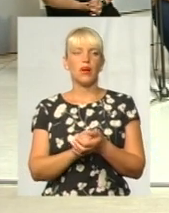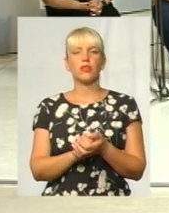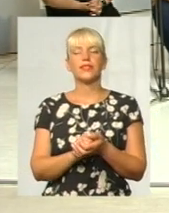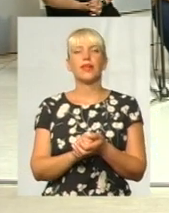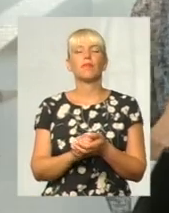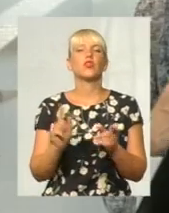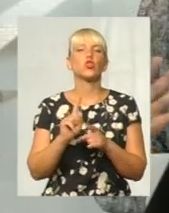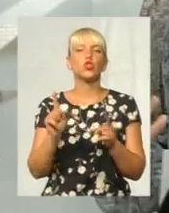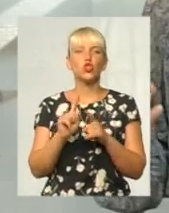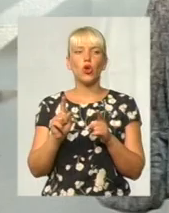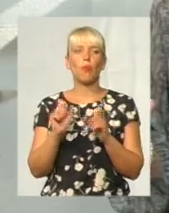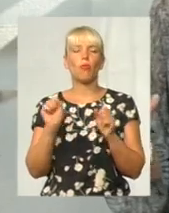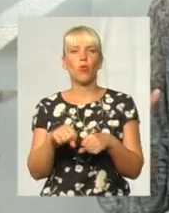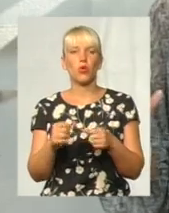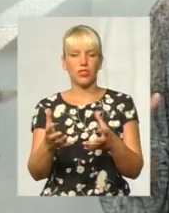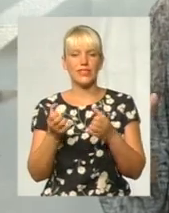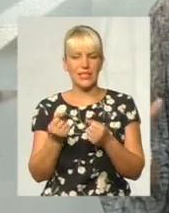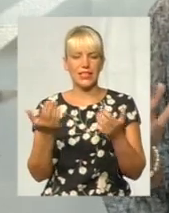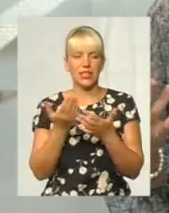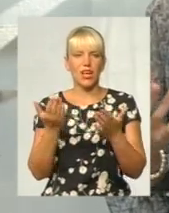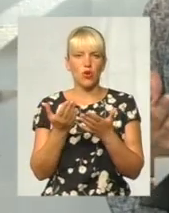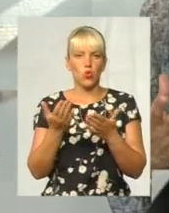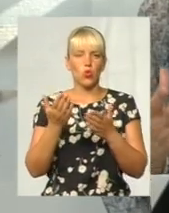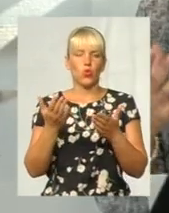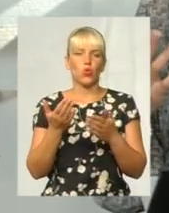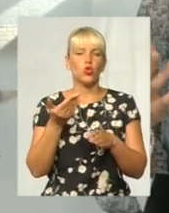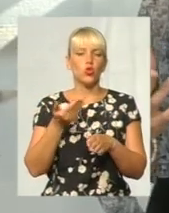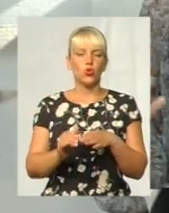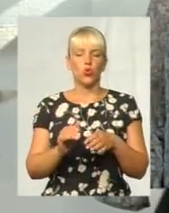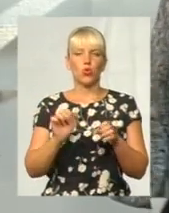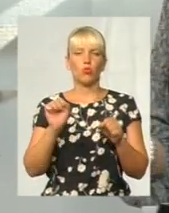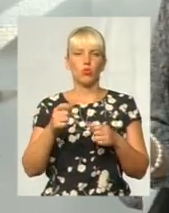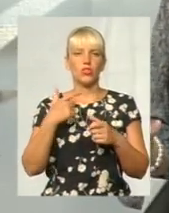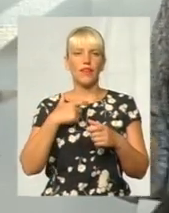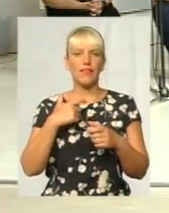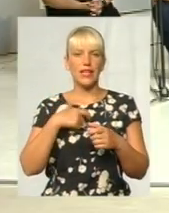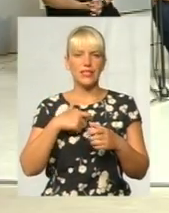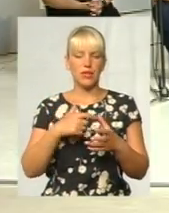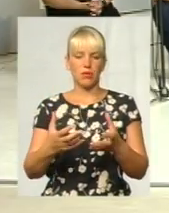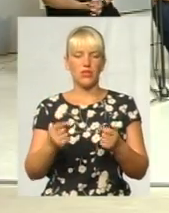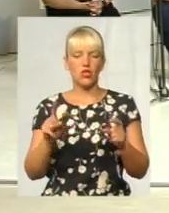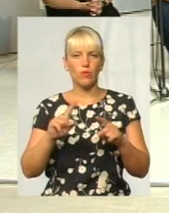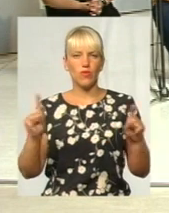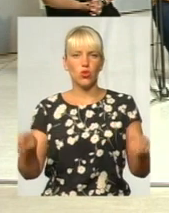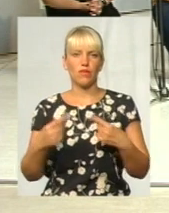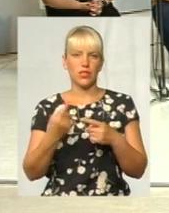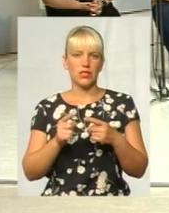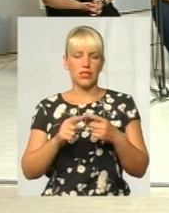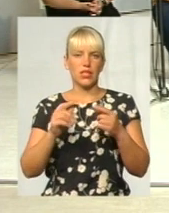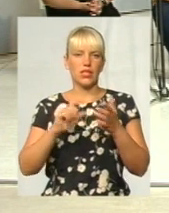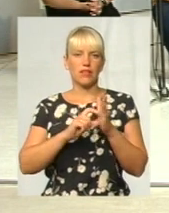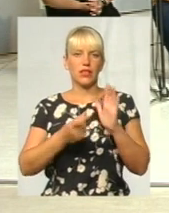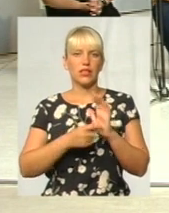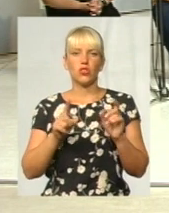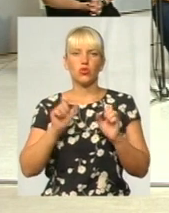Що може взяти, яку долю може взяти на сьогодні в відновленні цих об'єктів забудовник і що